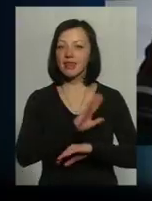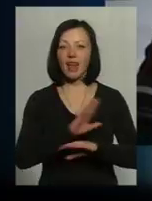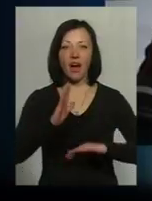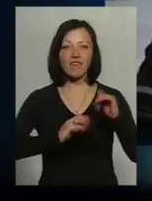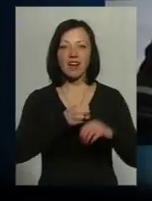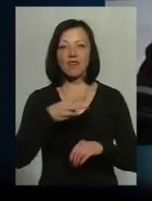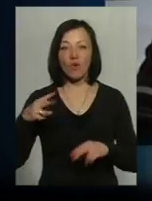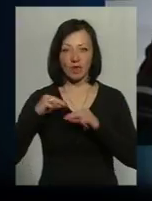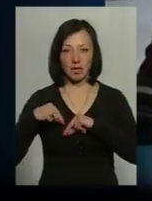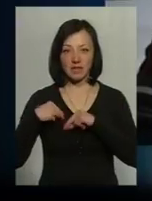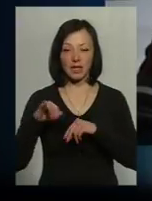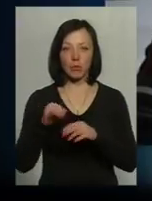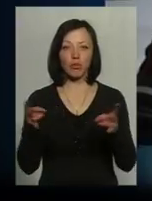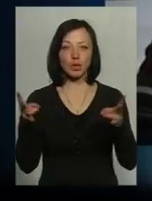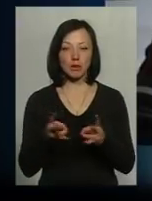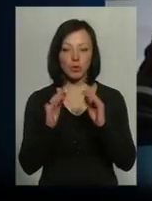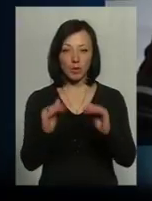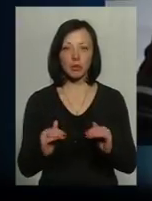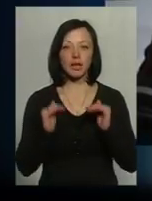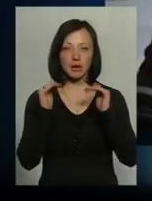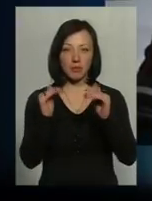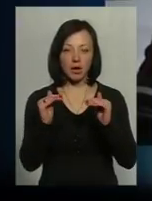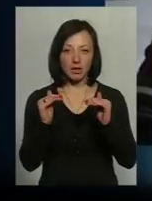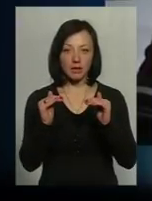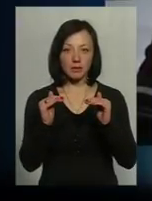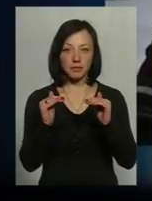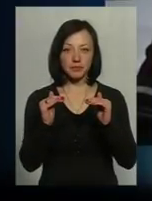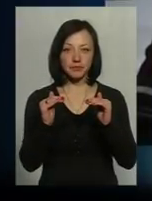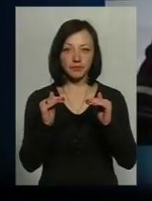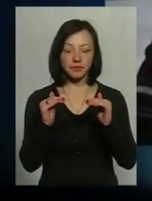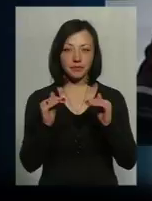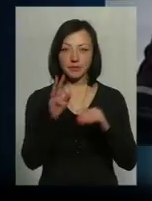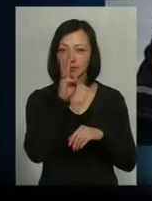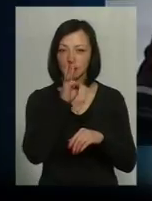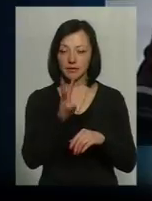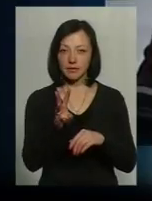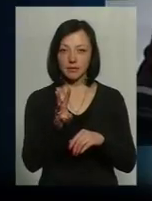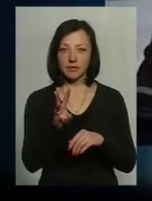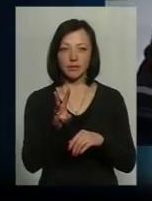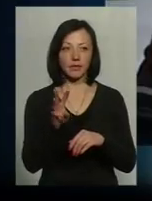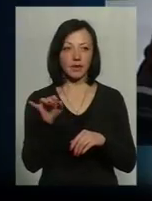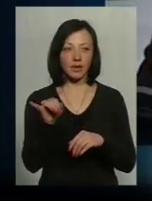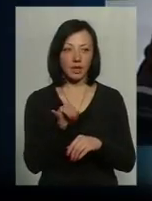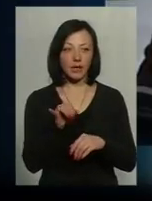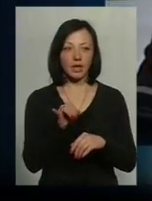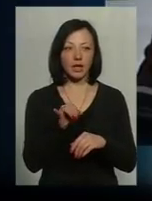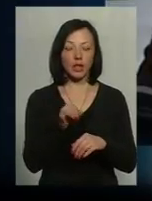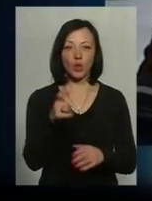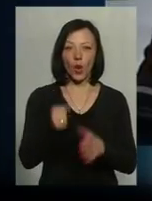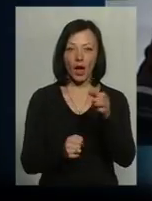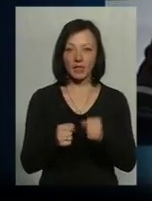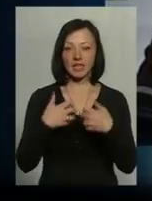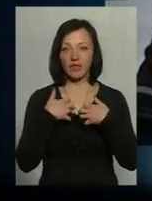посторонніх людей, і потрібно піднімати, відповідно, виходячи від правов 200, заробітну і доярці, і твариннику, і